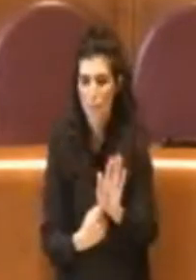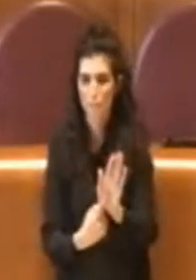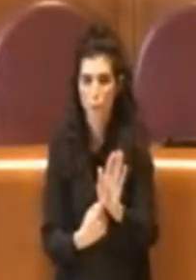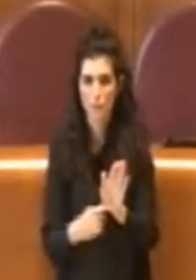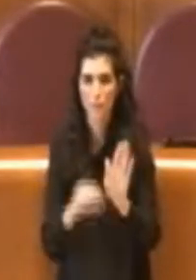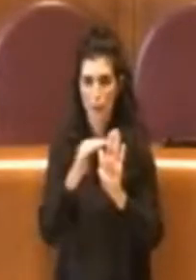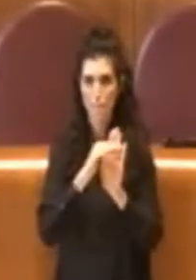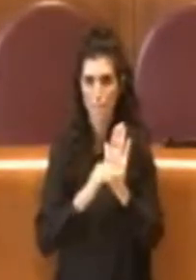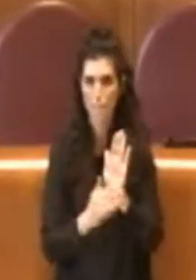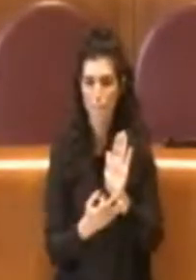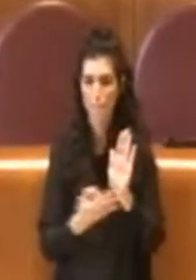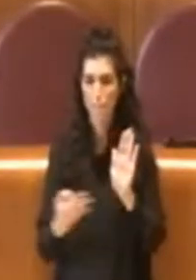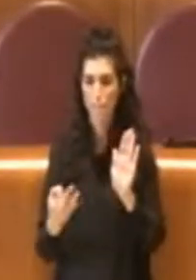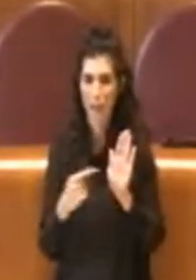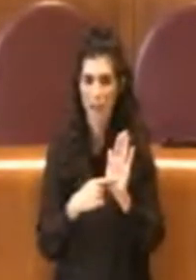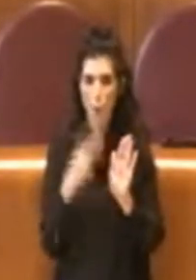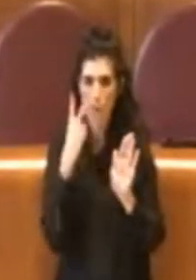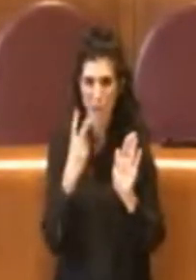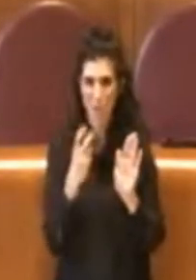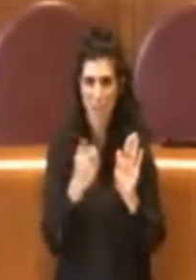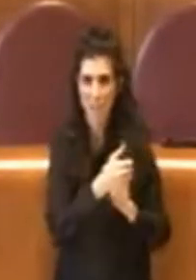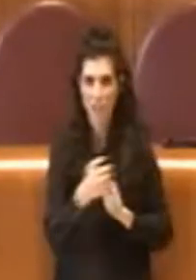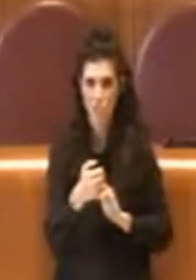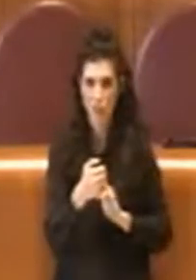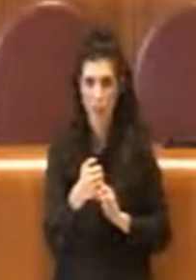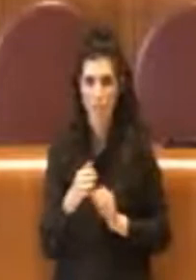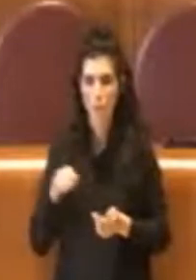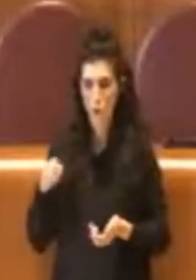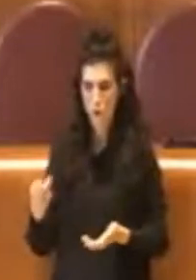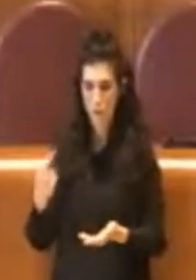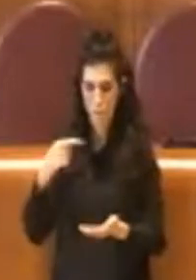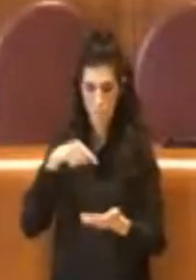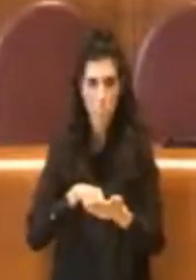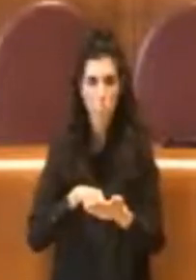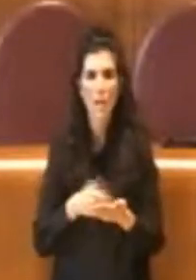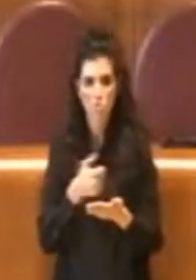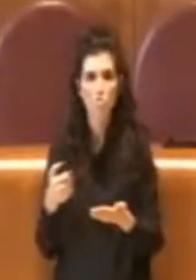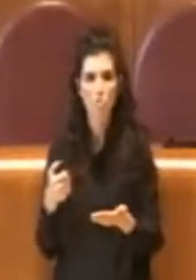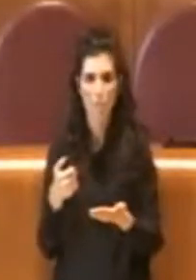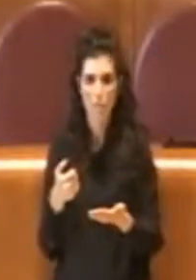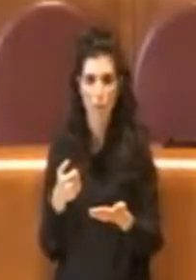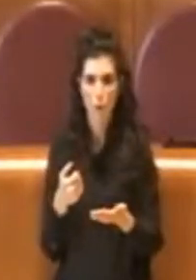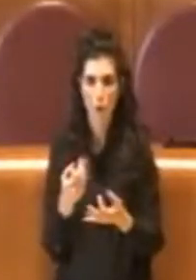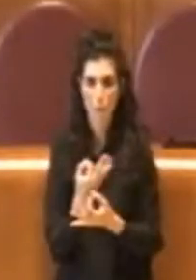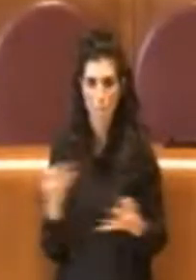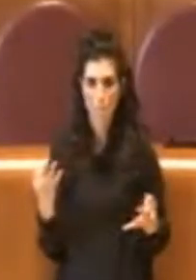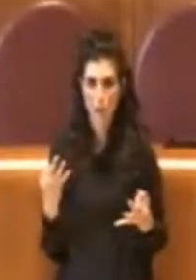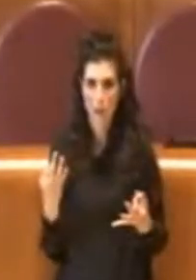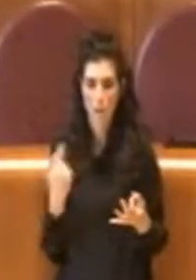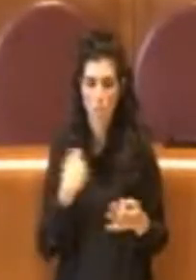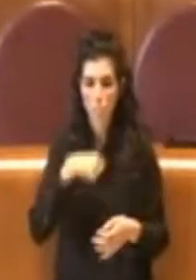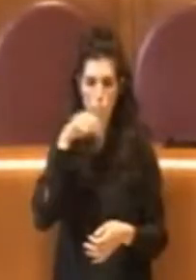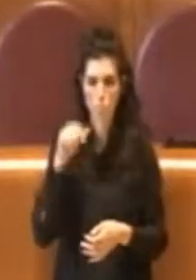o ho accertato 100. Poi se è arrivato 110, lascio perdere, tanto non mi servono.